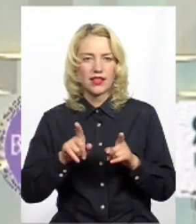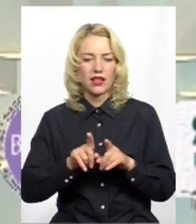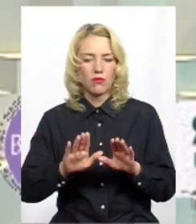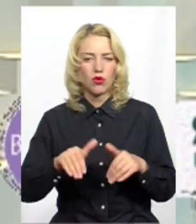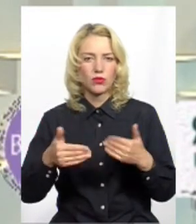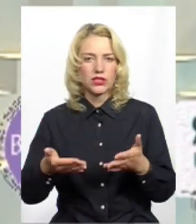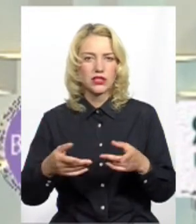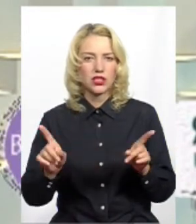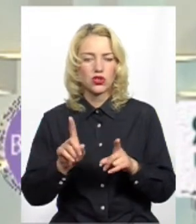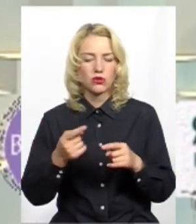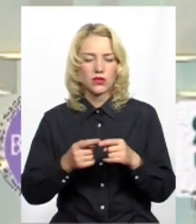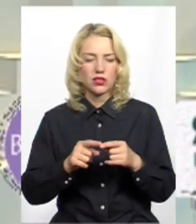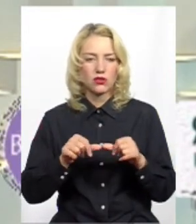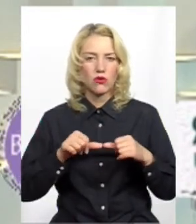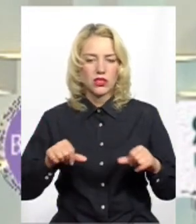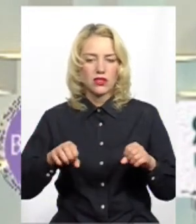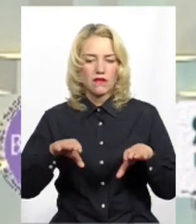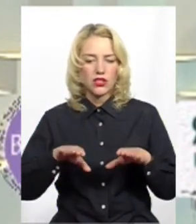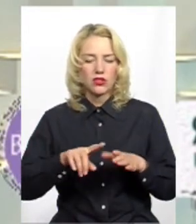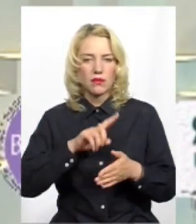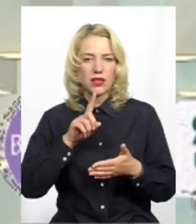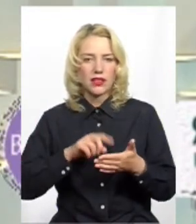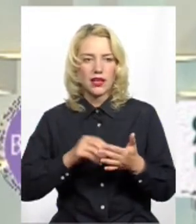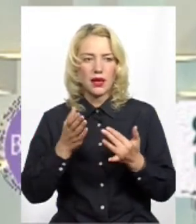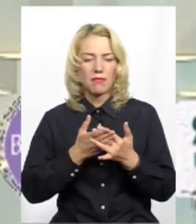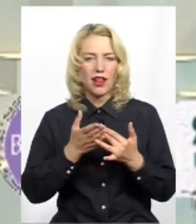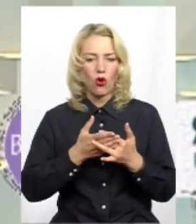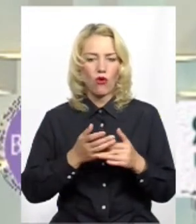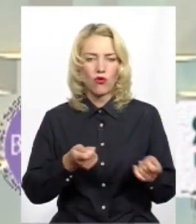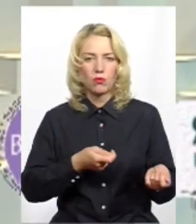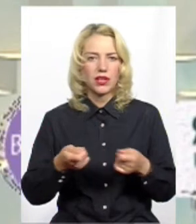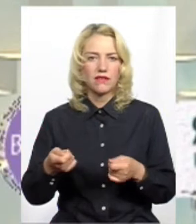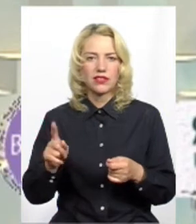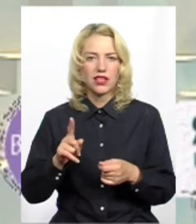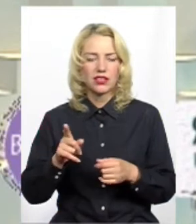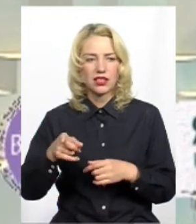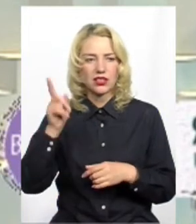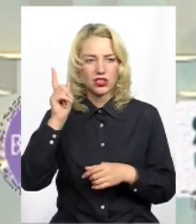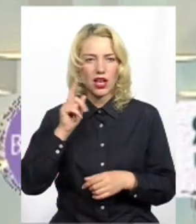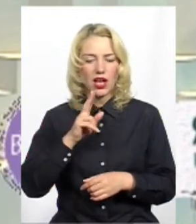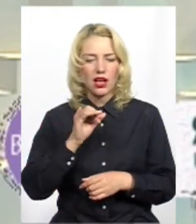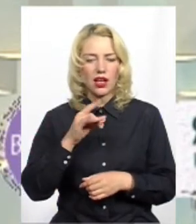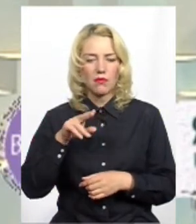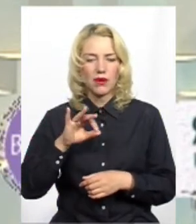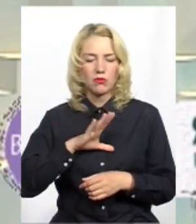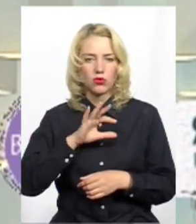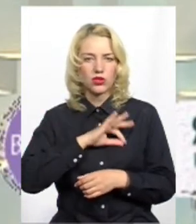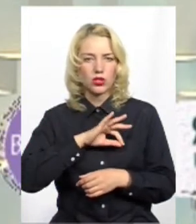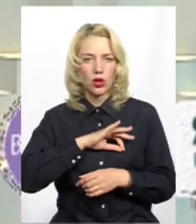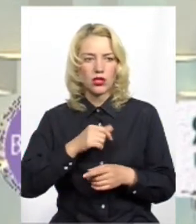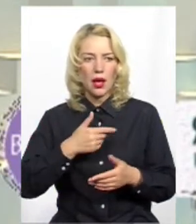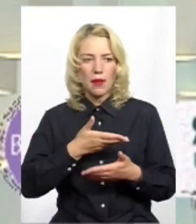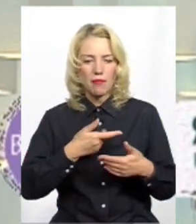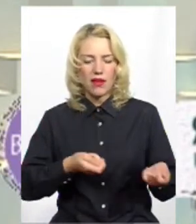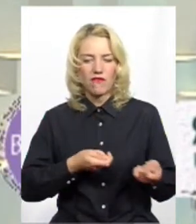дана комісія вивчила питання перевезення, пільгового перевезення, яке ще з часів Керпи застосовано. Тобто, ми